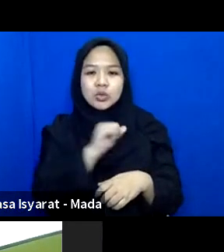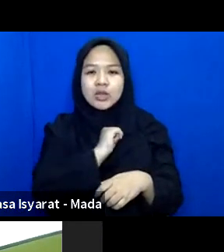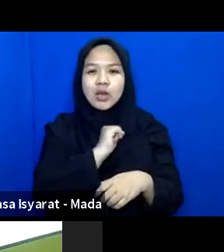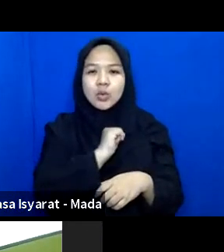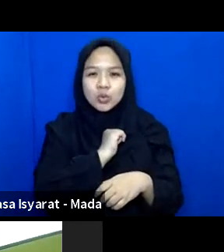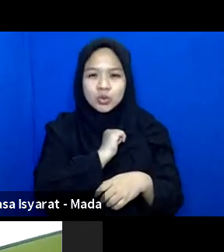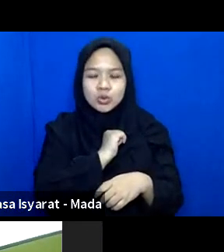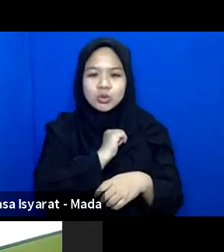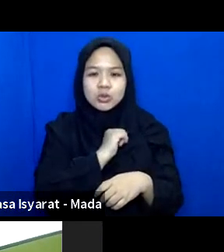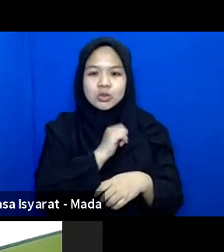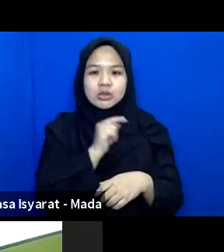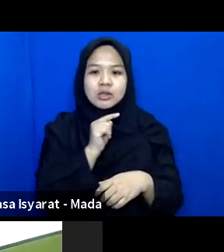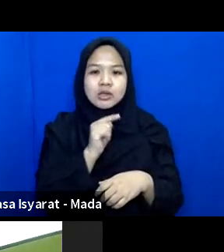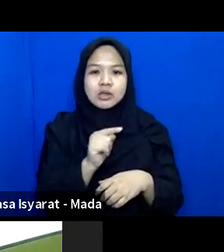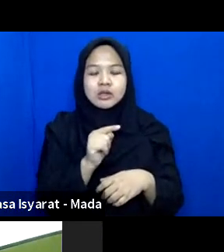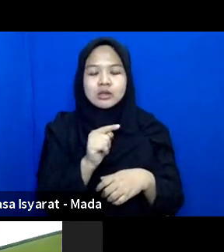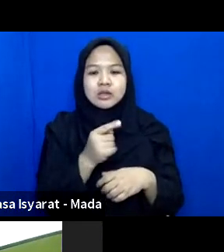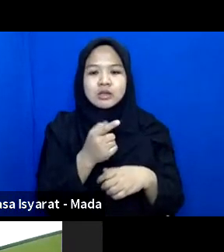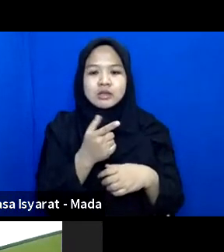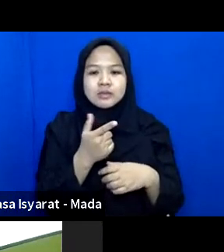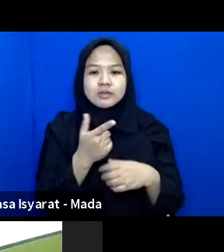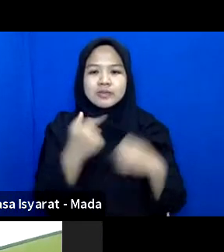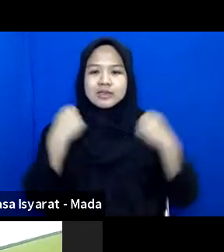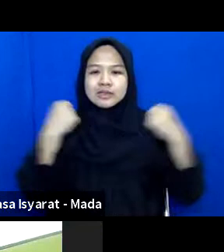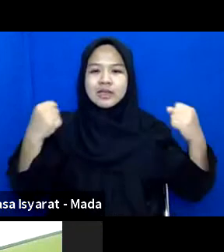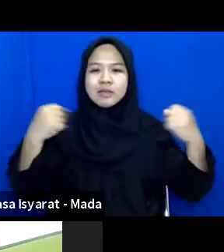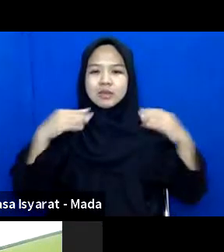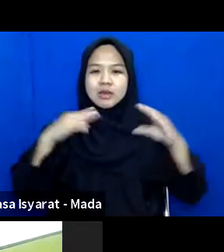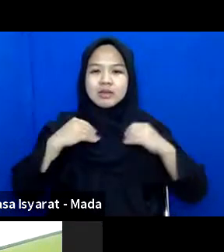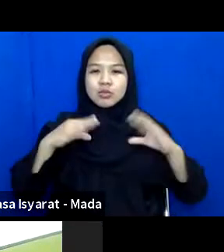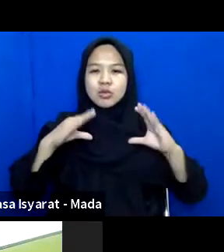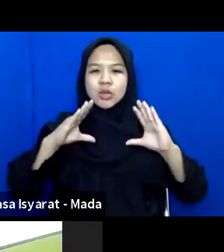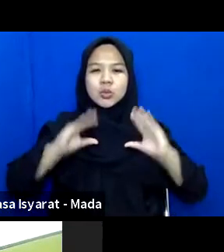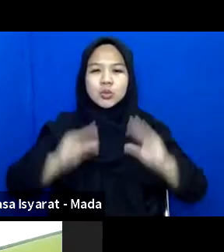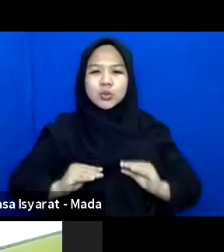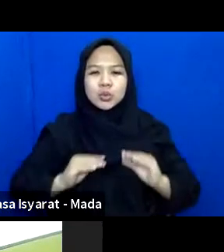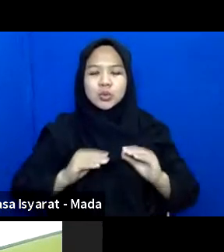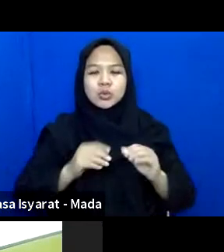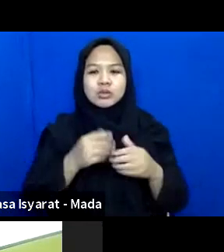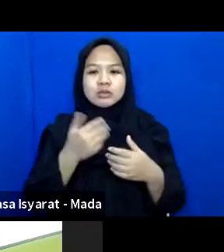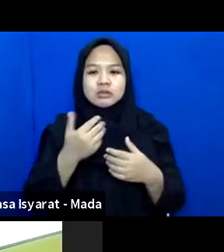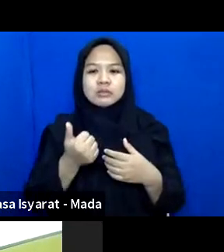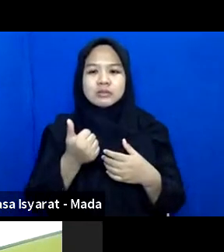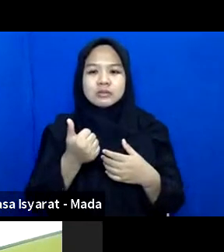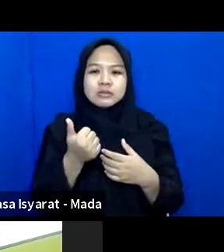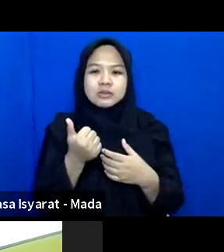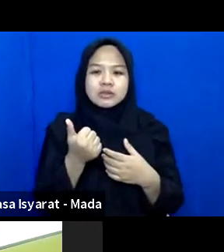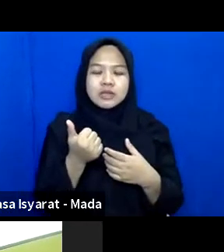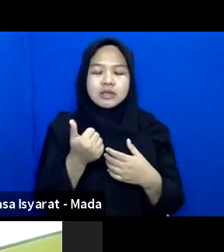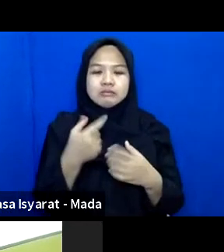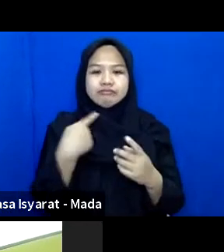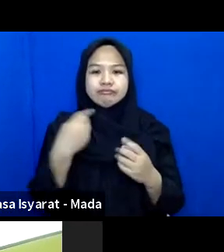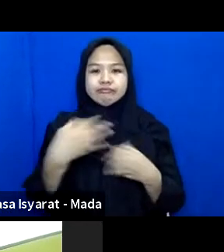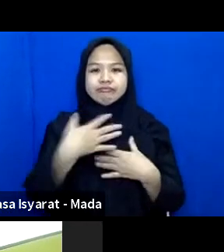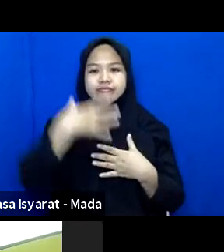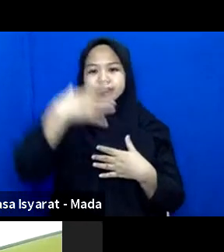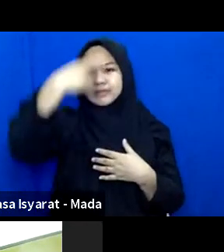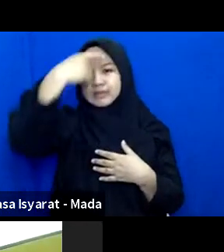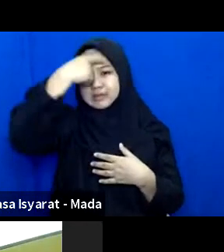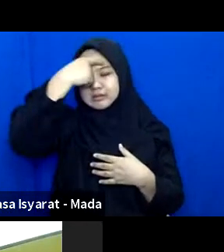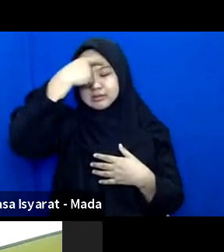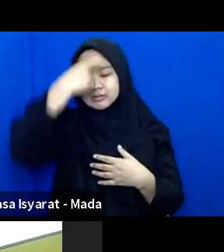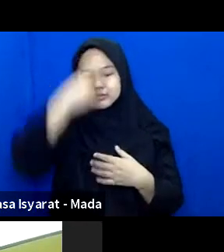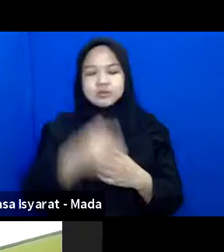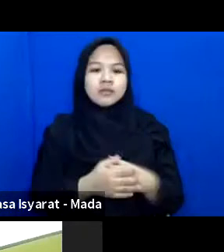Sehingga Menjadi Staminanya Turun Kemudian Bisa Mengalami Penyakit Dan